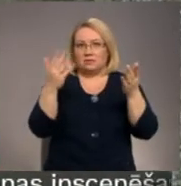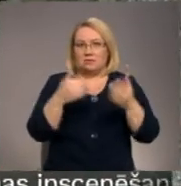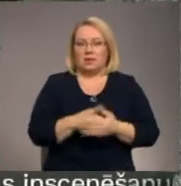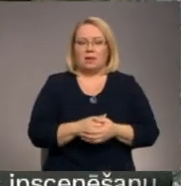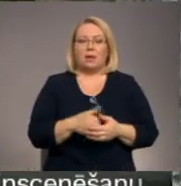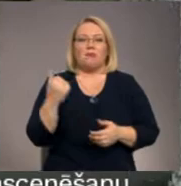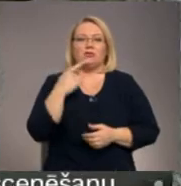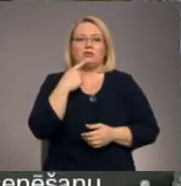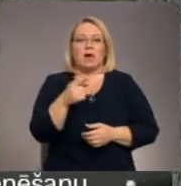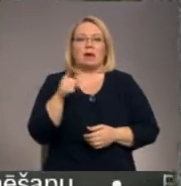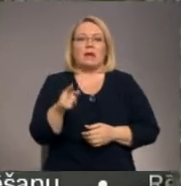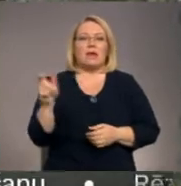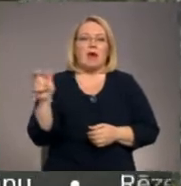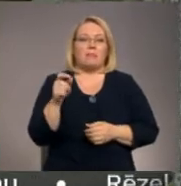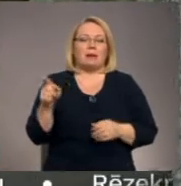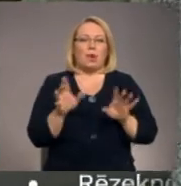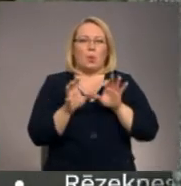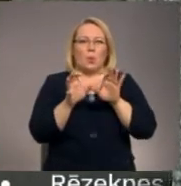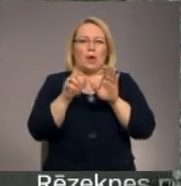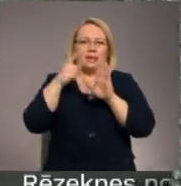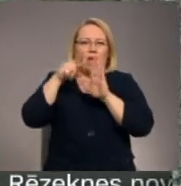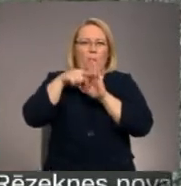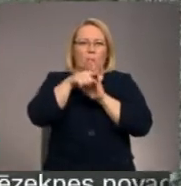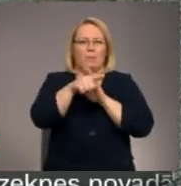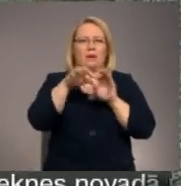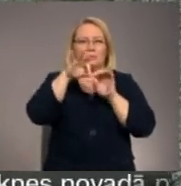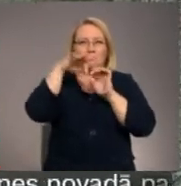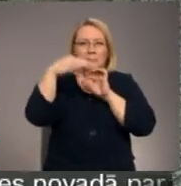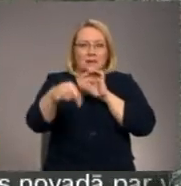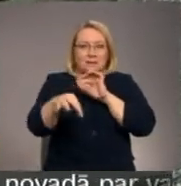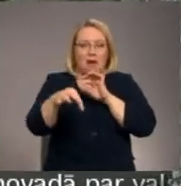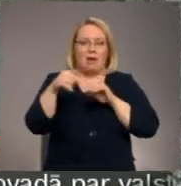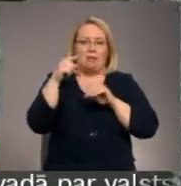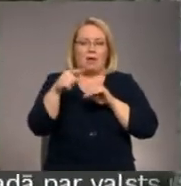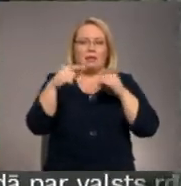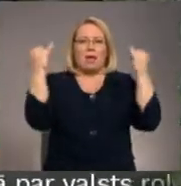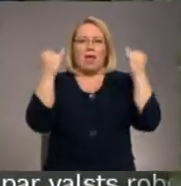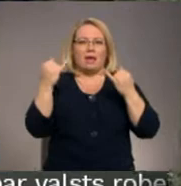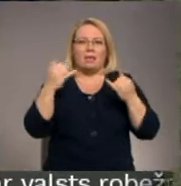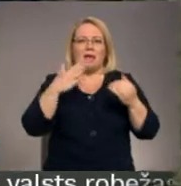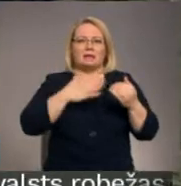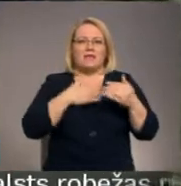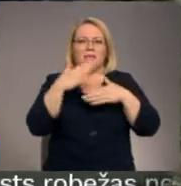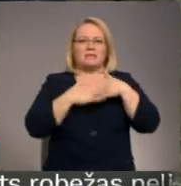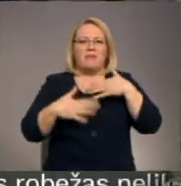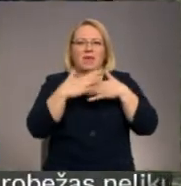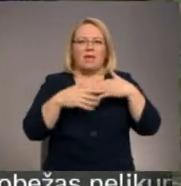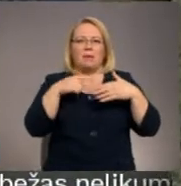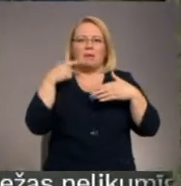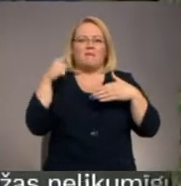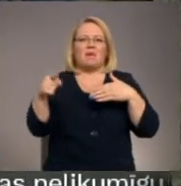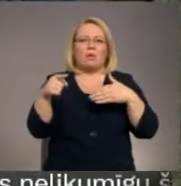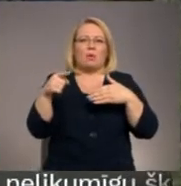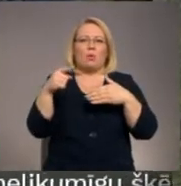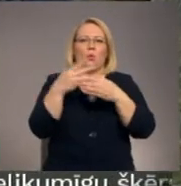brīdī, kad izgrauzis ieurbjās mizā, tad egli ar saviem sveķiem viņi cenšās noslīcināt. Ja